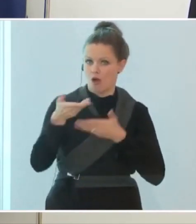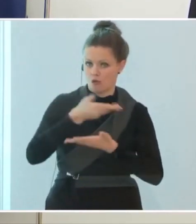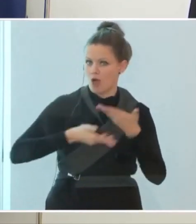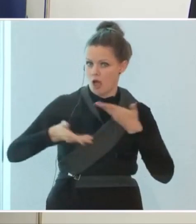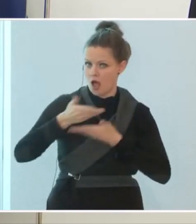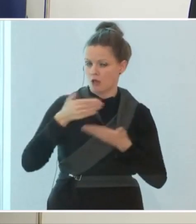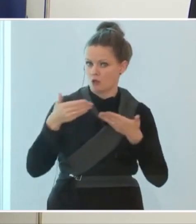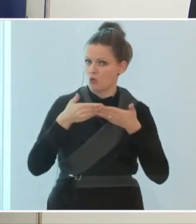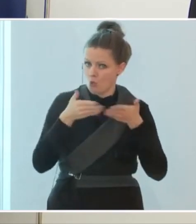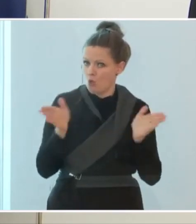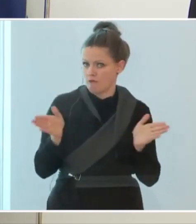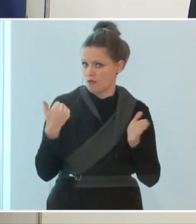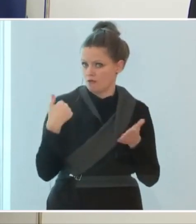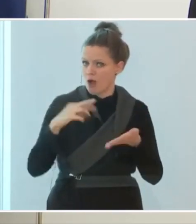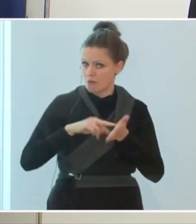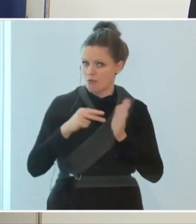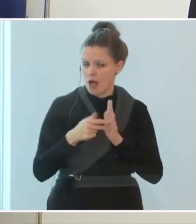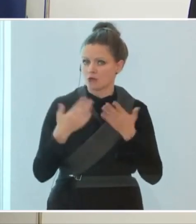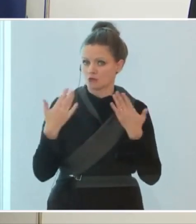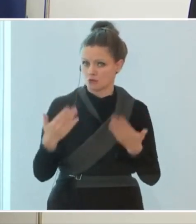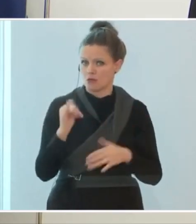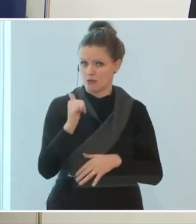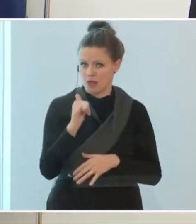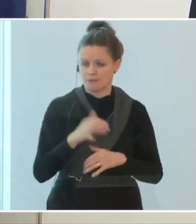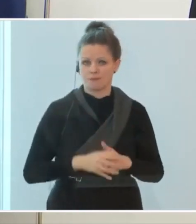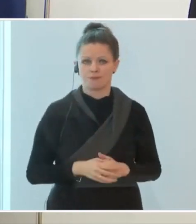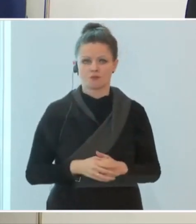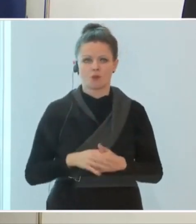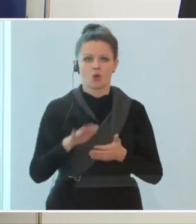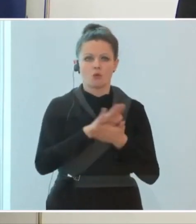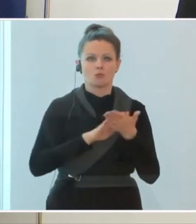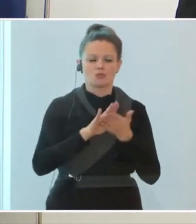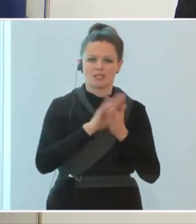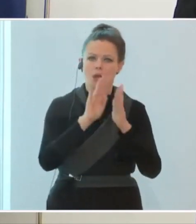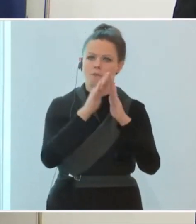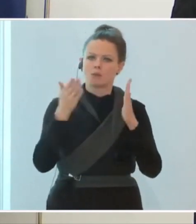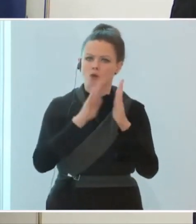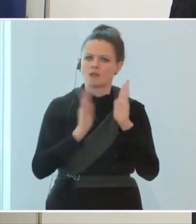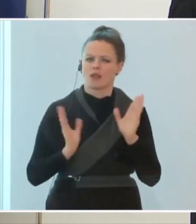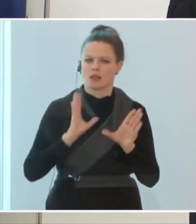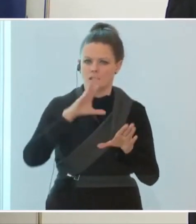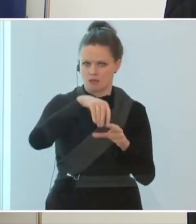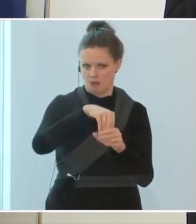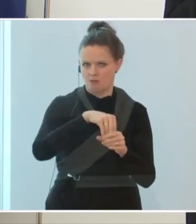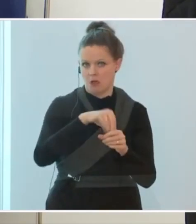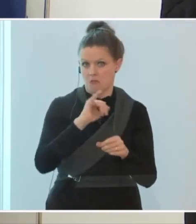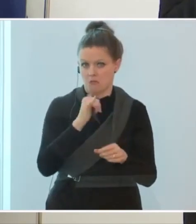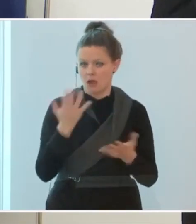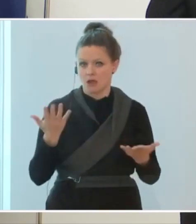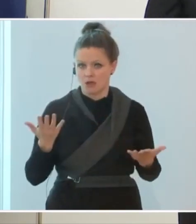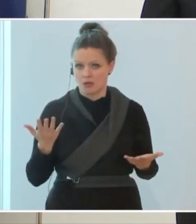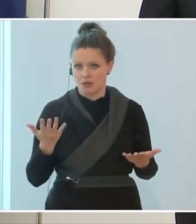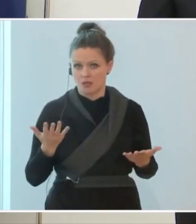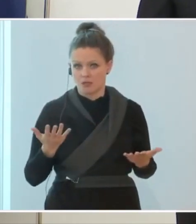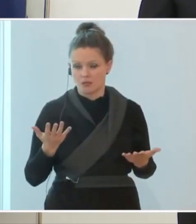wieder hochfahren soll. Und ja, Sie haben recht, es sind auch die Museen und die Bibliotheken dabei, was aus meiner Sicht